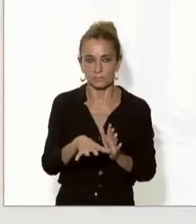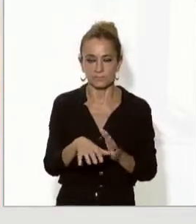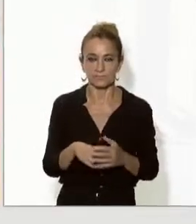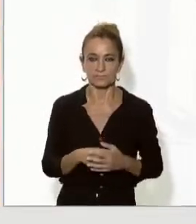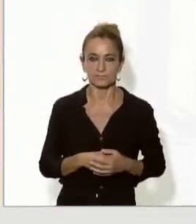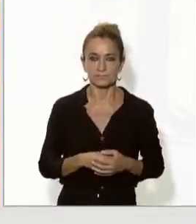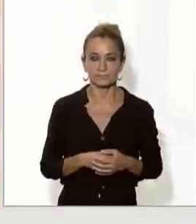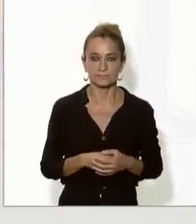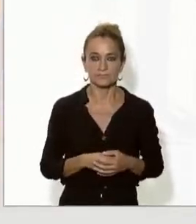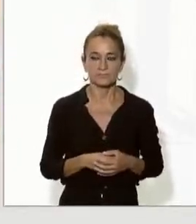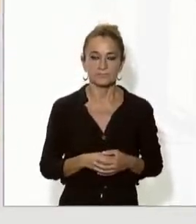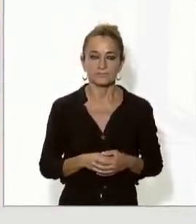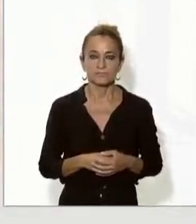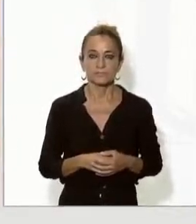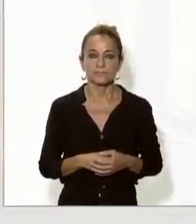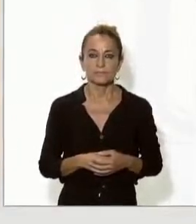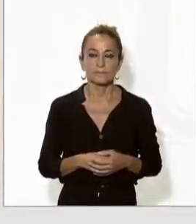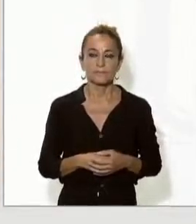Sí,